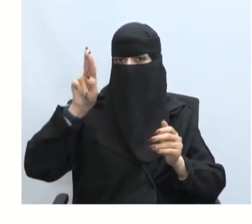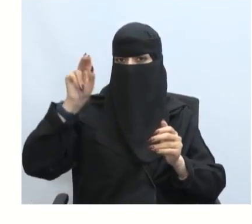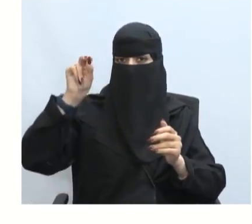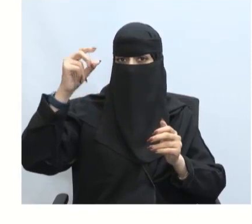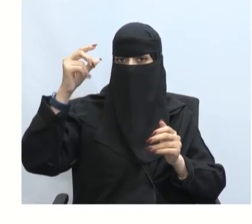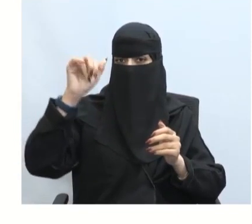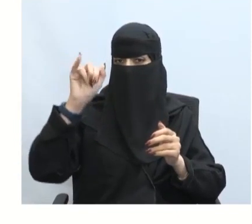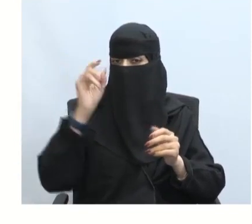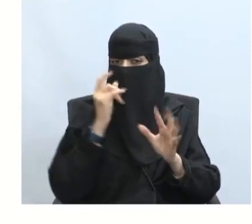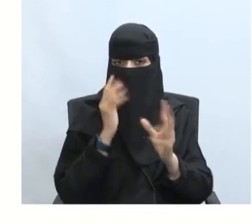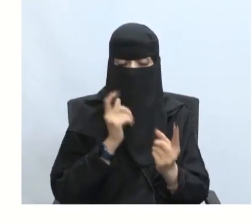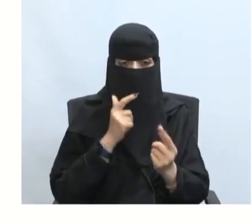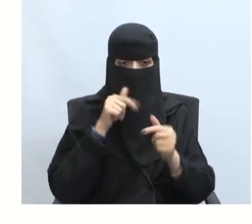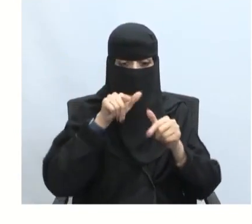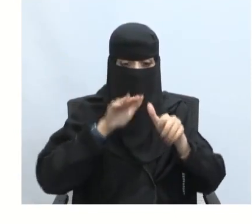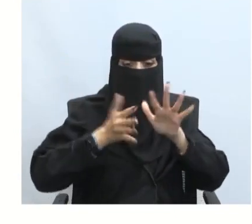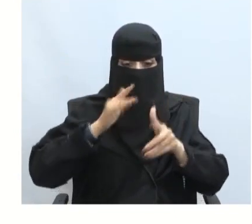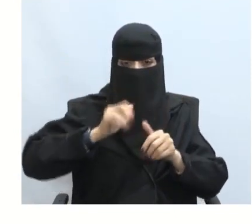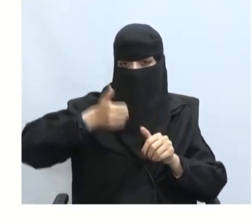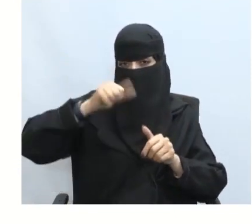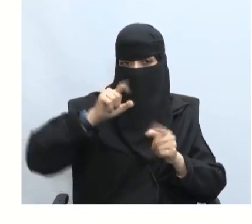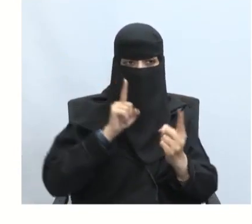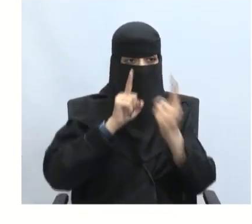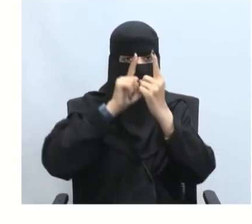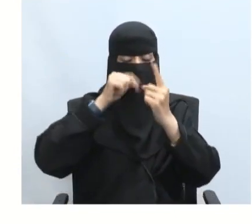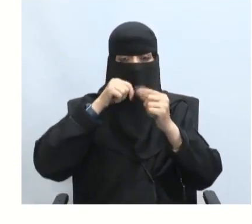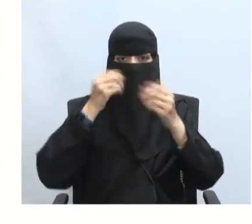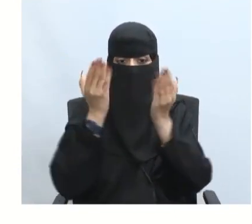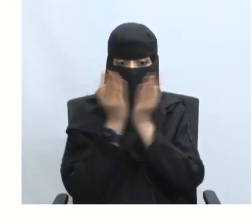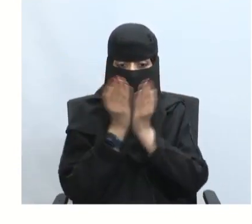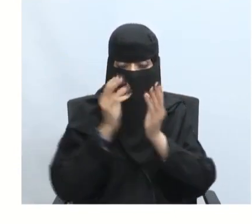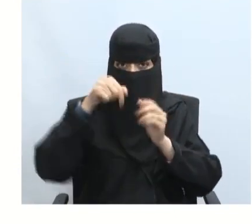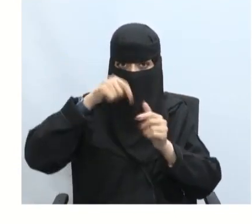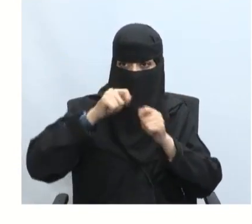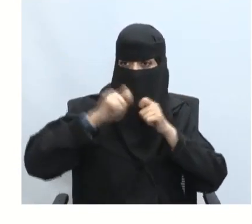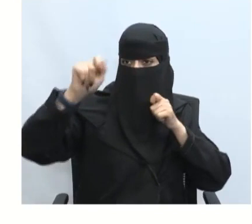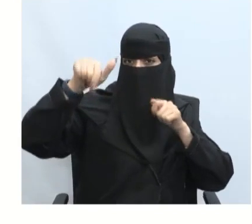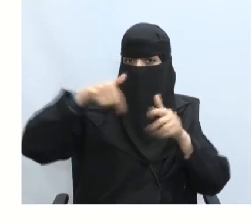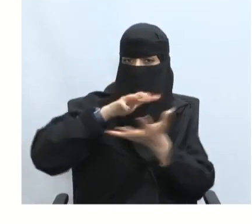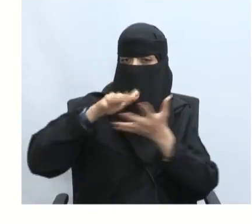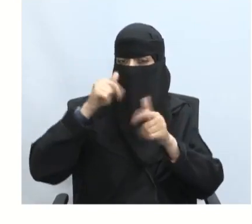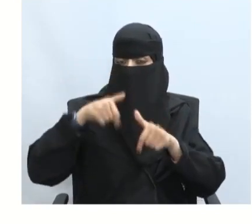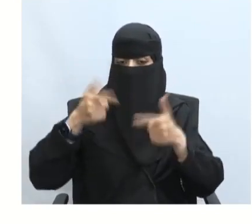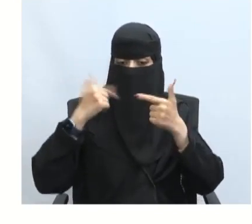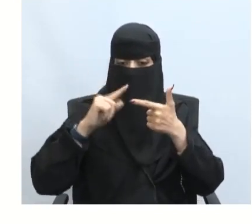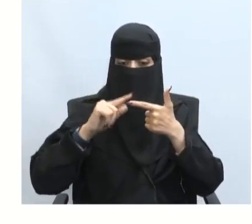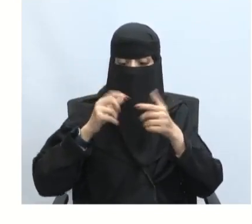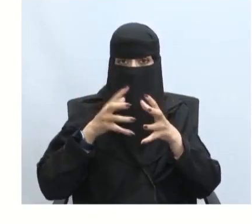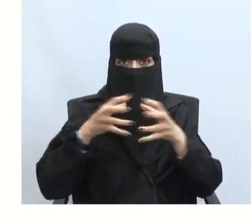تقدير الموقف والدراسات الميدانية لأبعاد الأزمة ثانيا